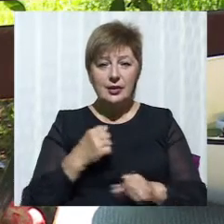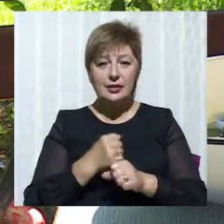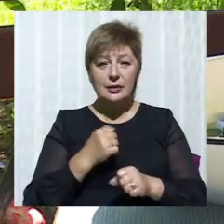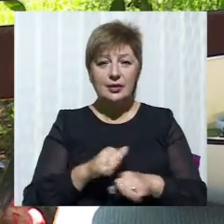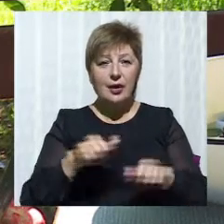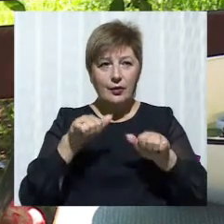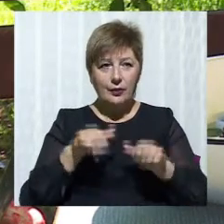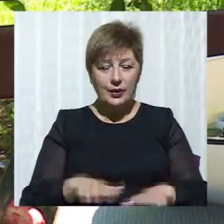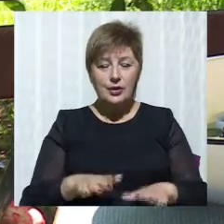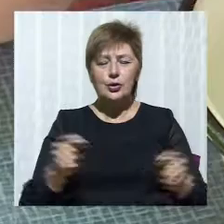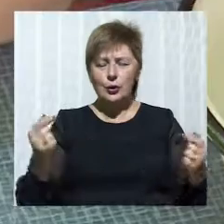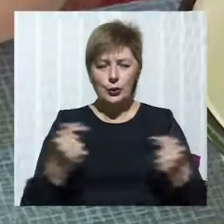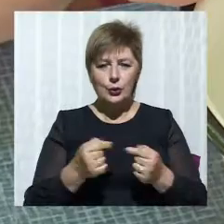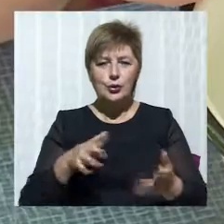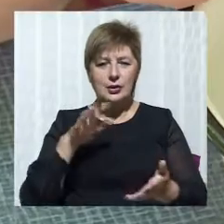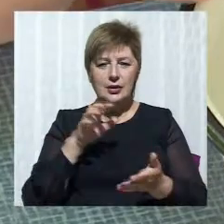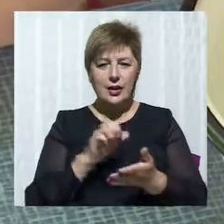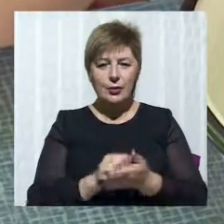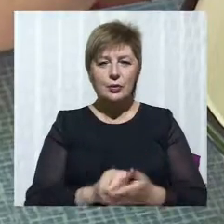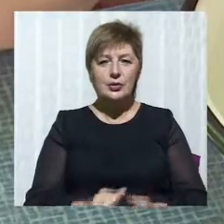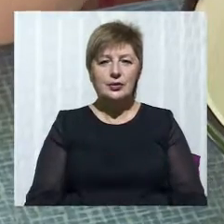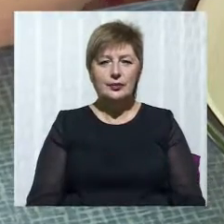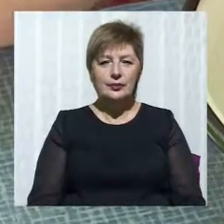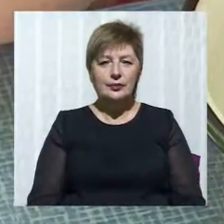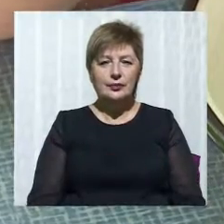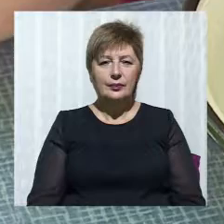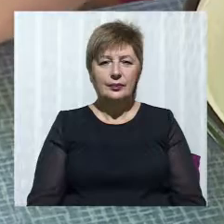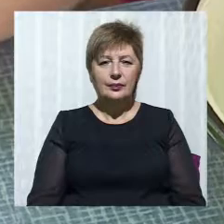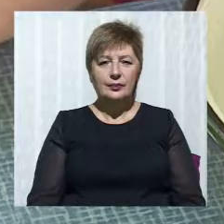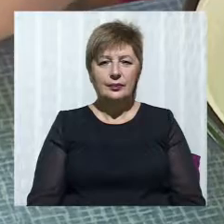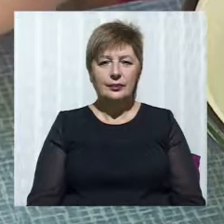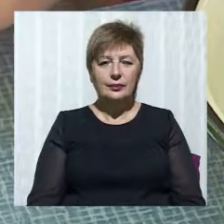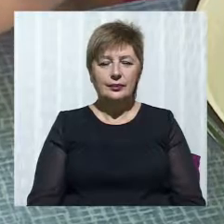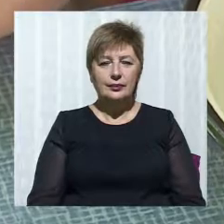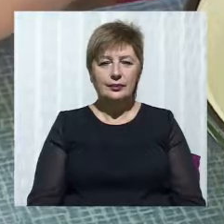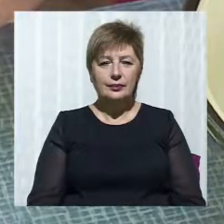Вирішила точно, займуся. Так, ну от, зачищаємо,